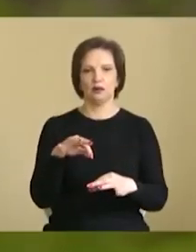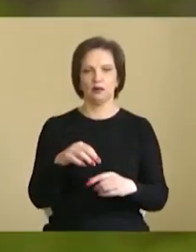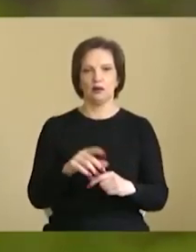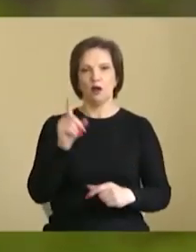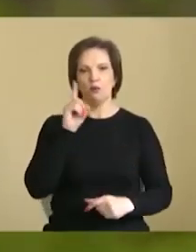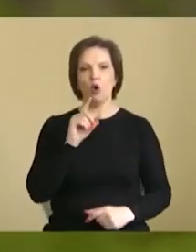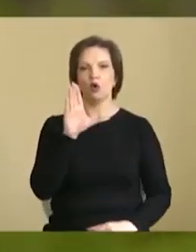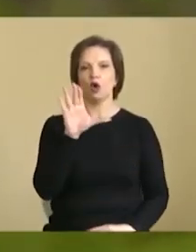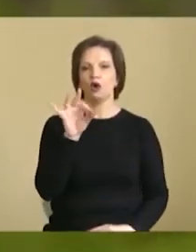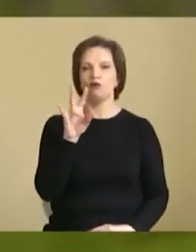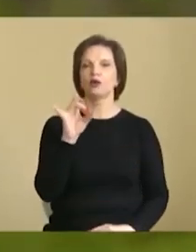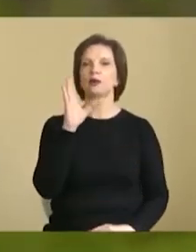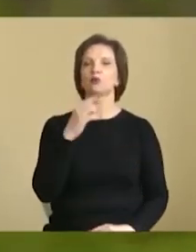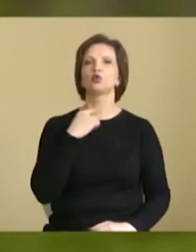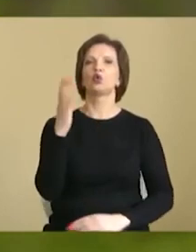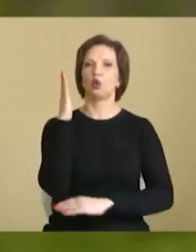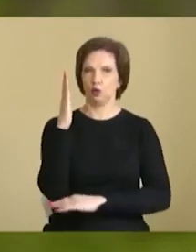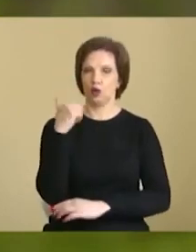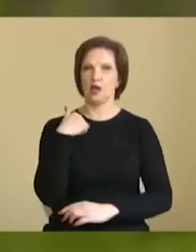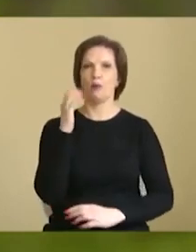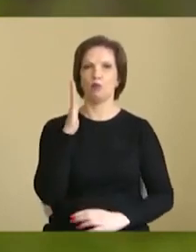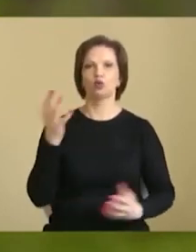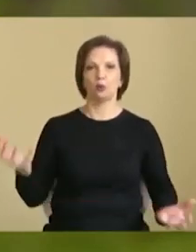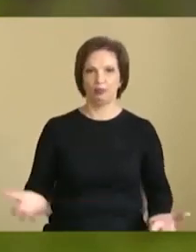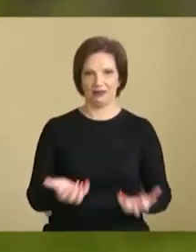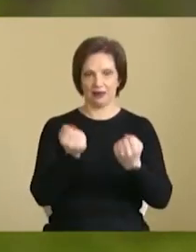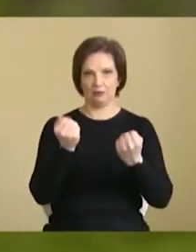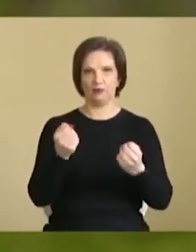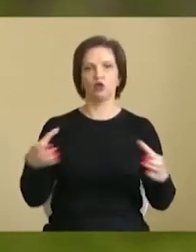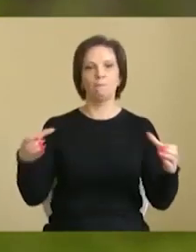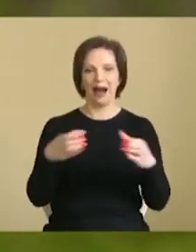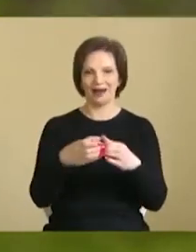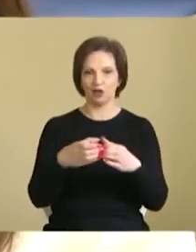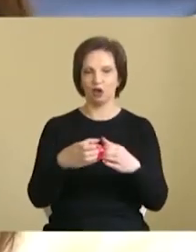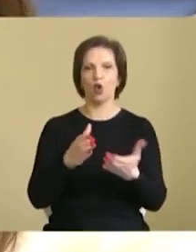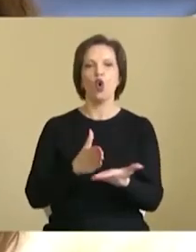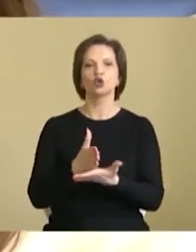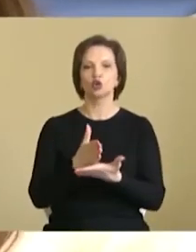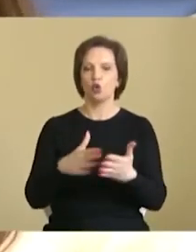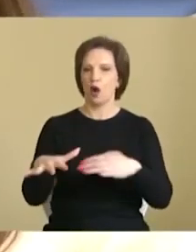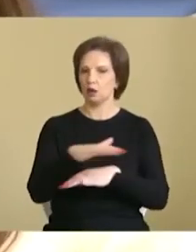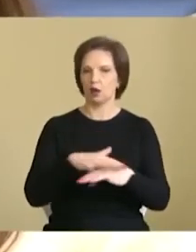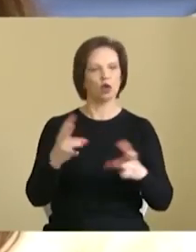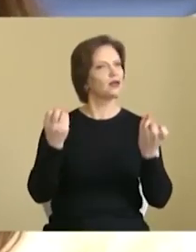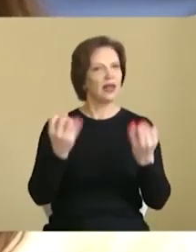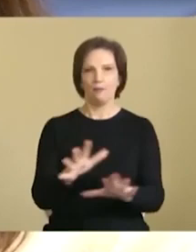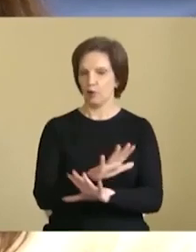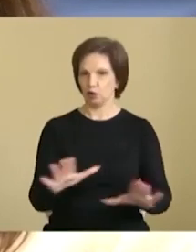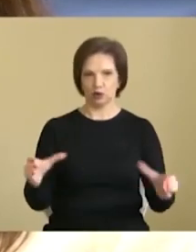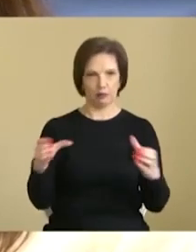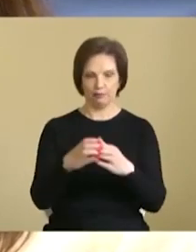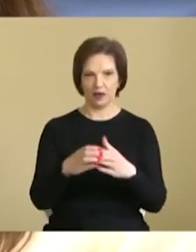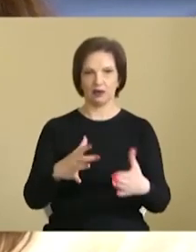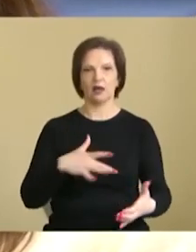Поки вони будуть голосувати, я буду підтримувати партію «Слуга народу». Не просто партію «Слуга народу», тому що партія «Слуга